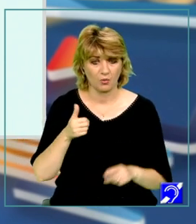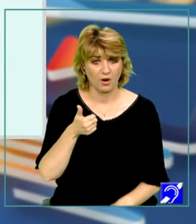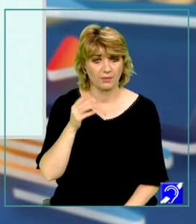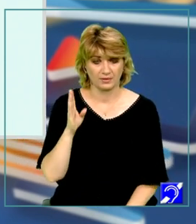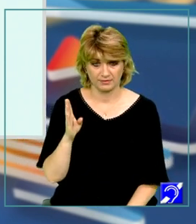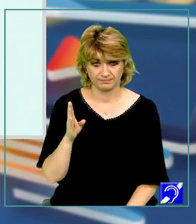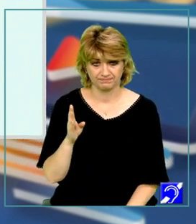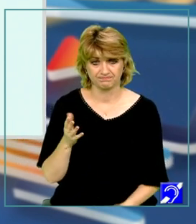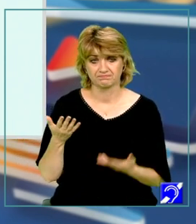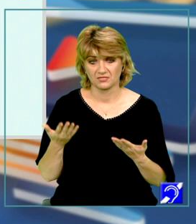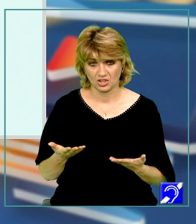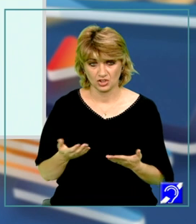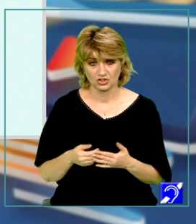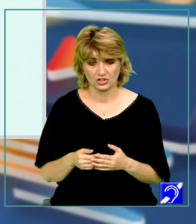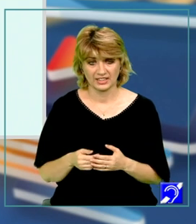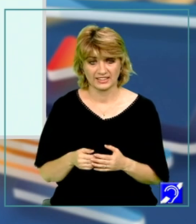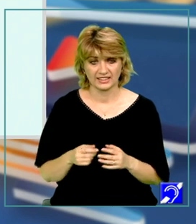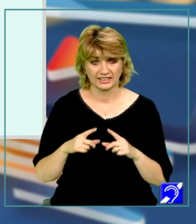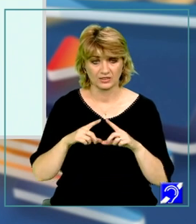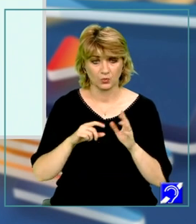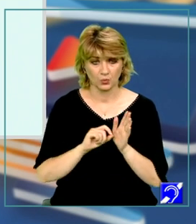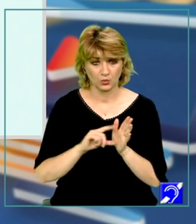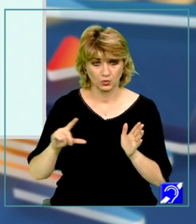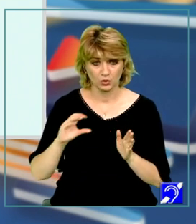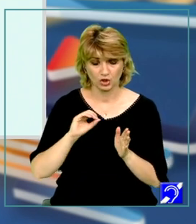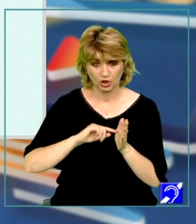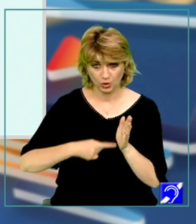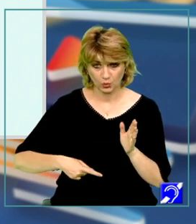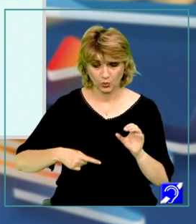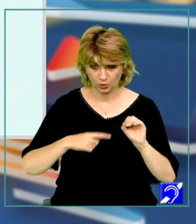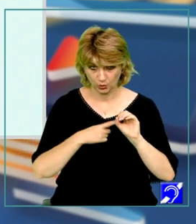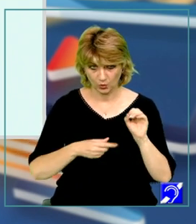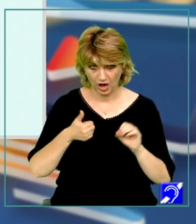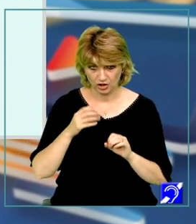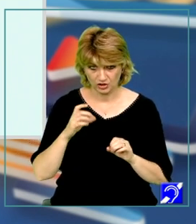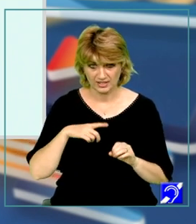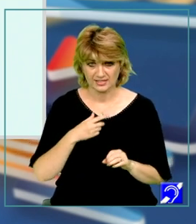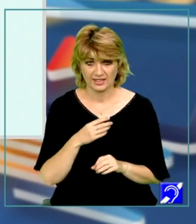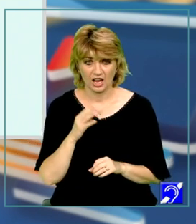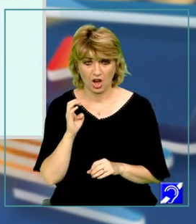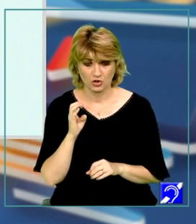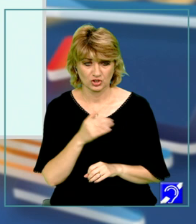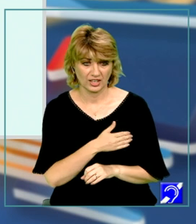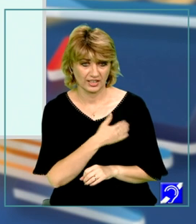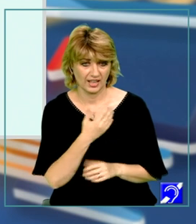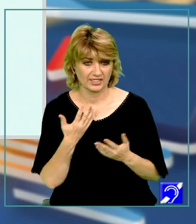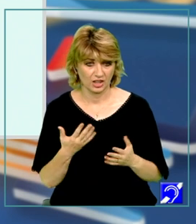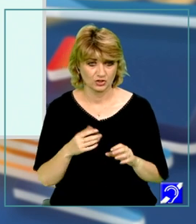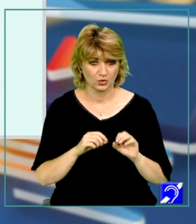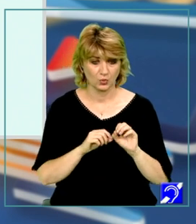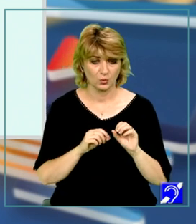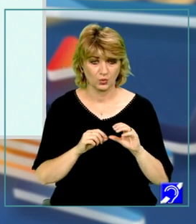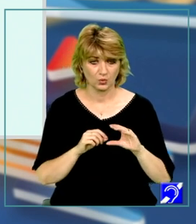deci unghiul QAC este de 90 de grade deci unghiul